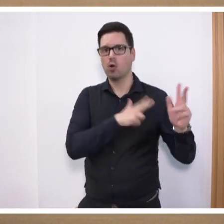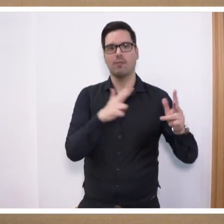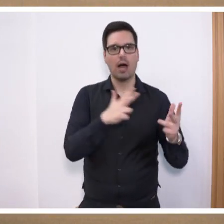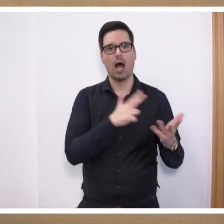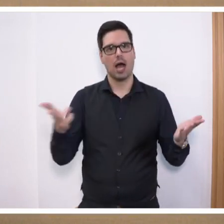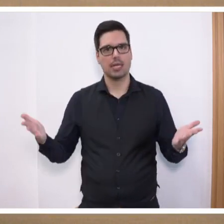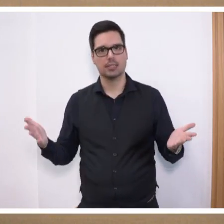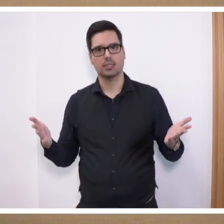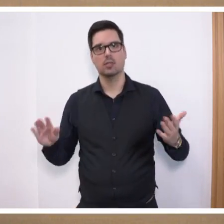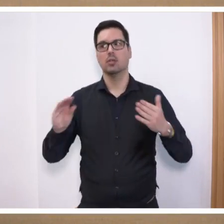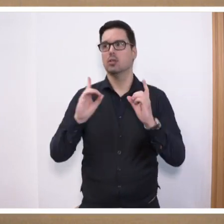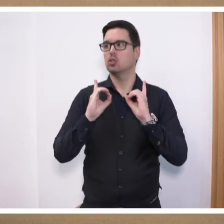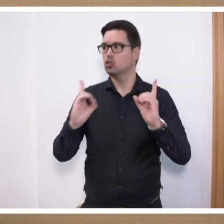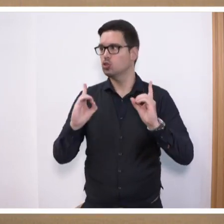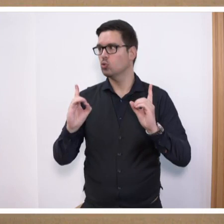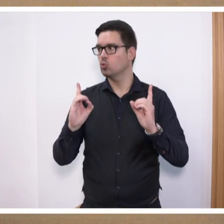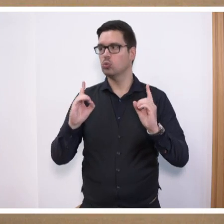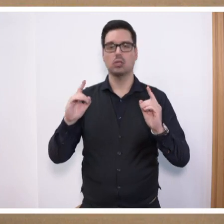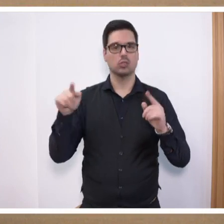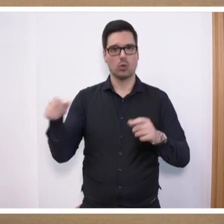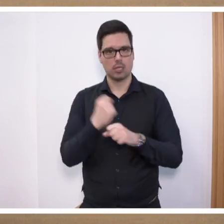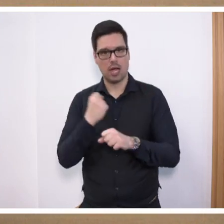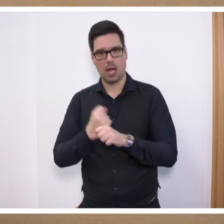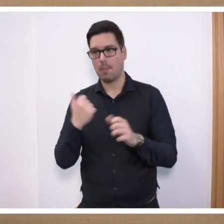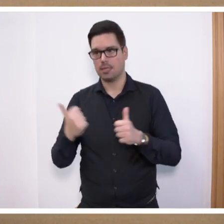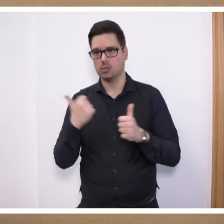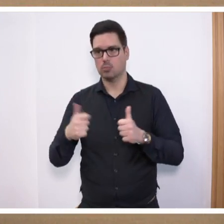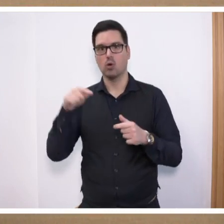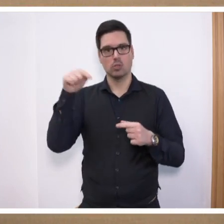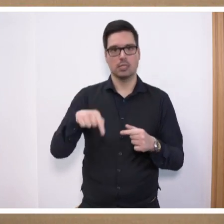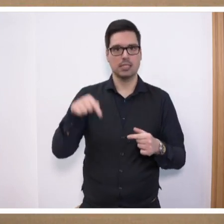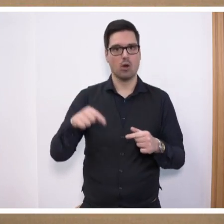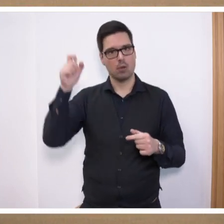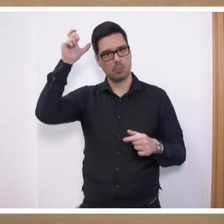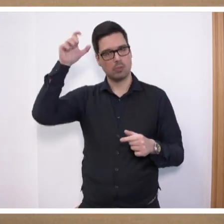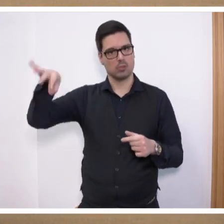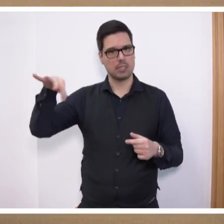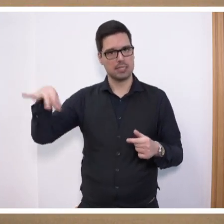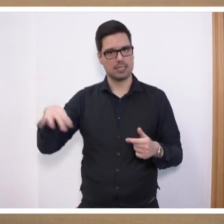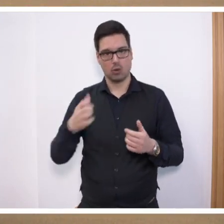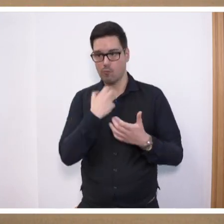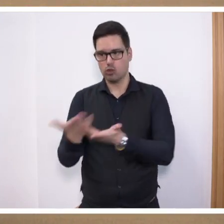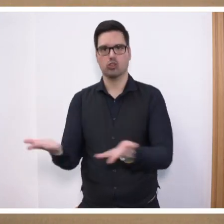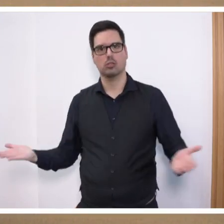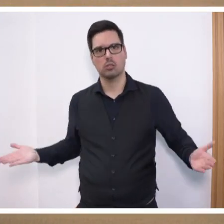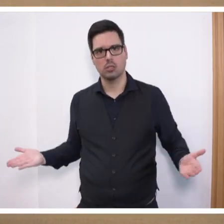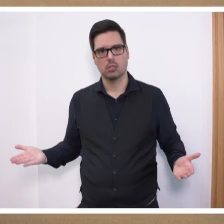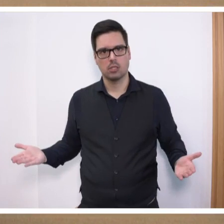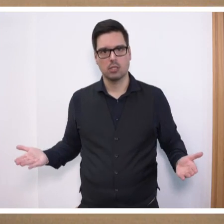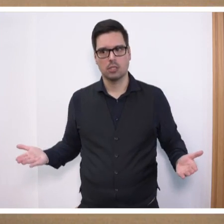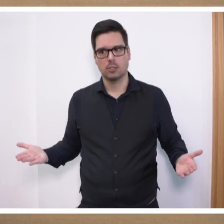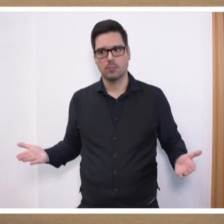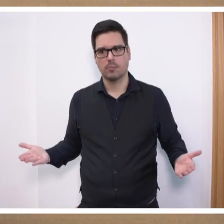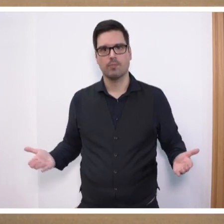Die Schulen vor Ort, die machen einen tollen Job. Ich würde mir den gleichen Einsatz auch vom Bildungsministerium wünschen. Ich komme